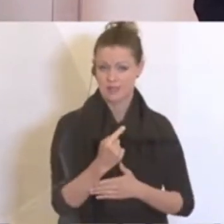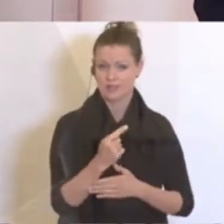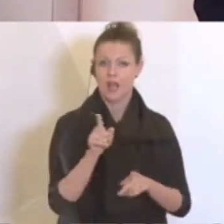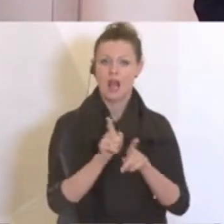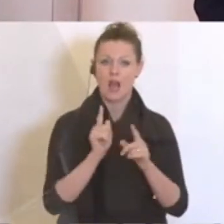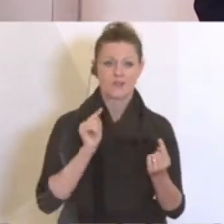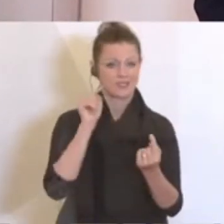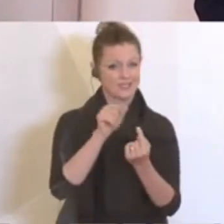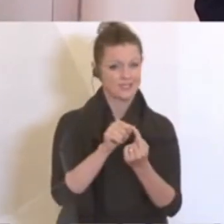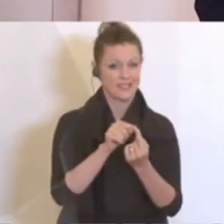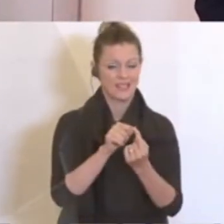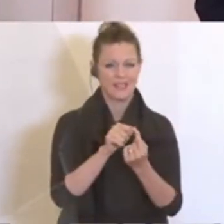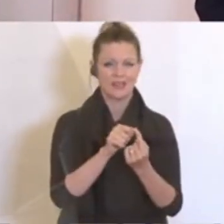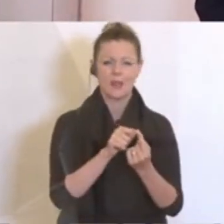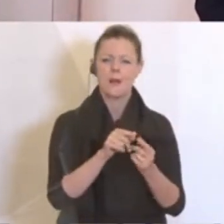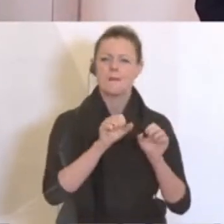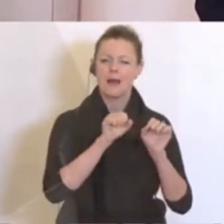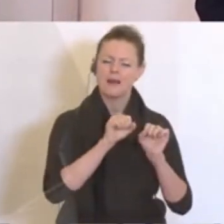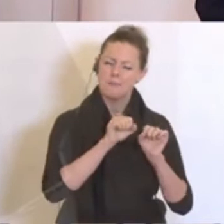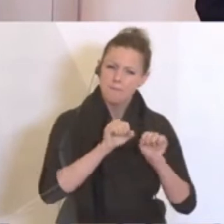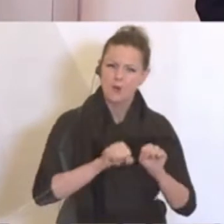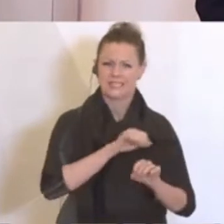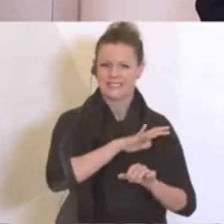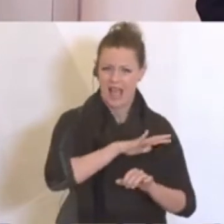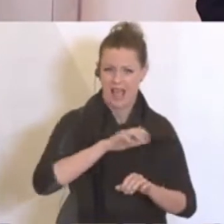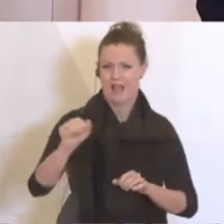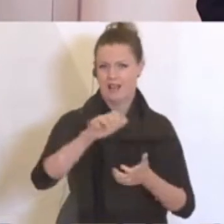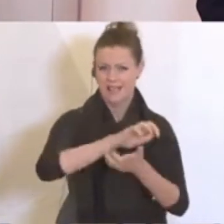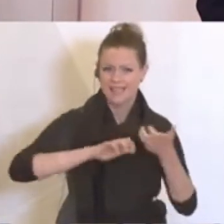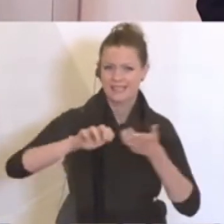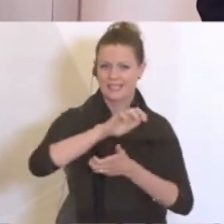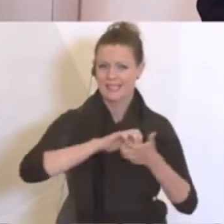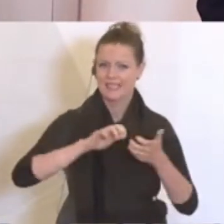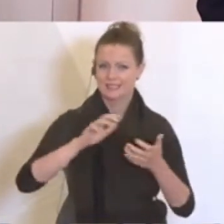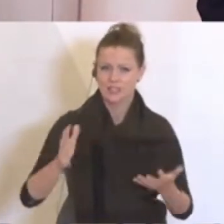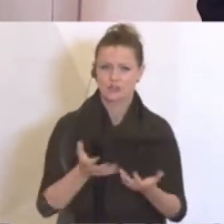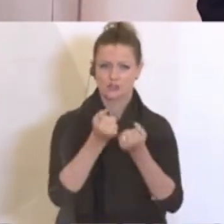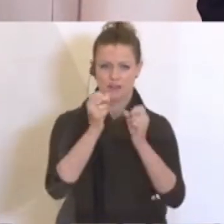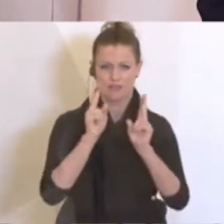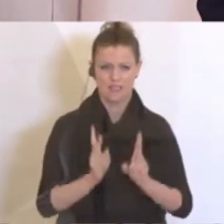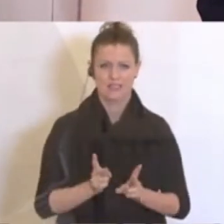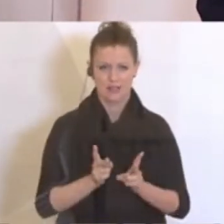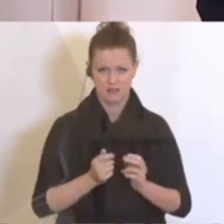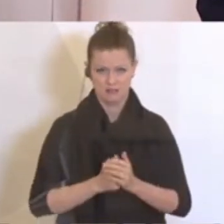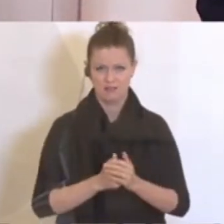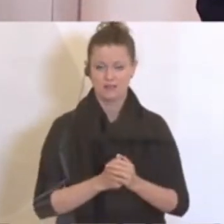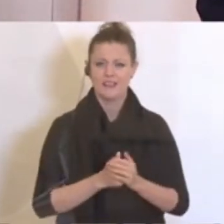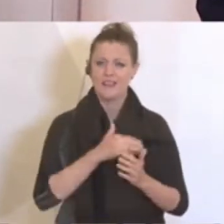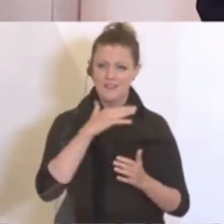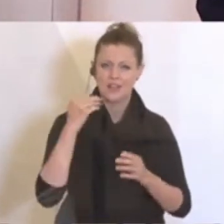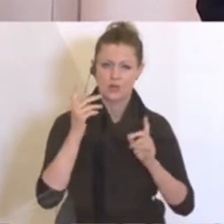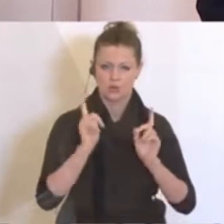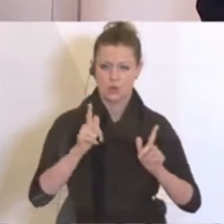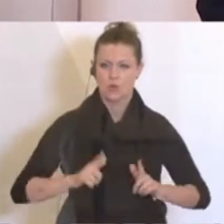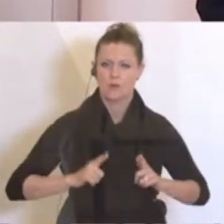möglichst viele, möglichst alle Betriebe über diese Krise drüber zu bringen. Es sollen möglichst viele überstehen.